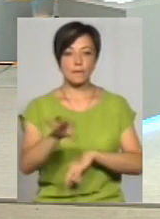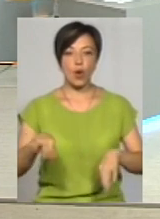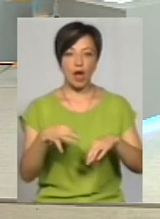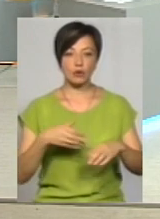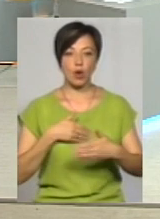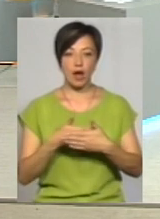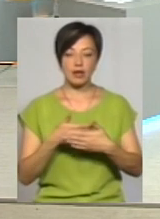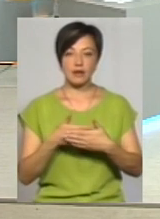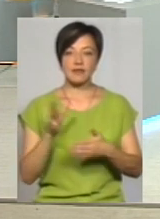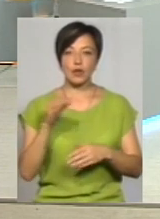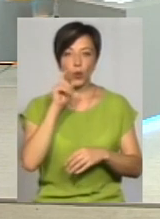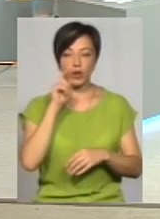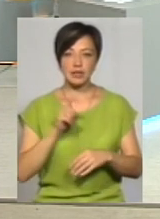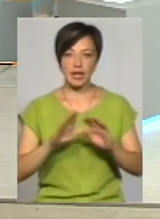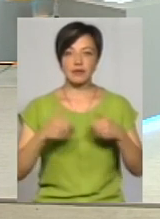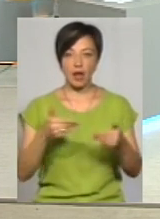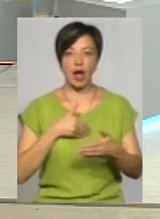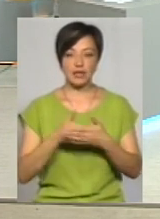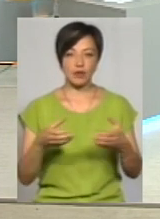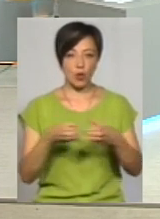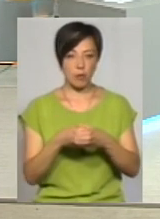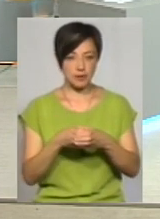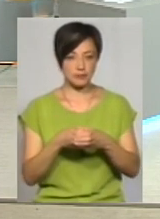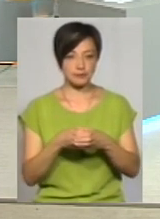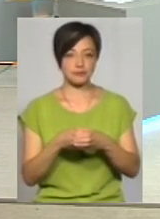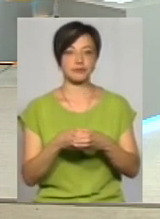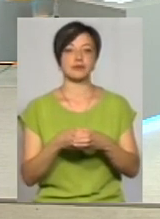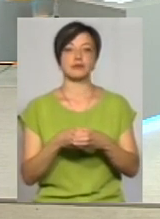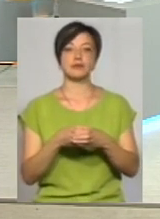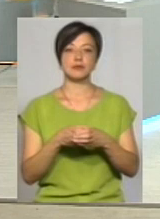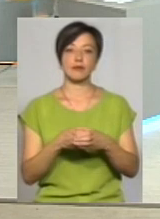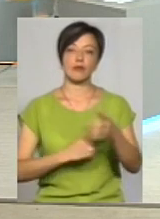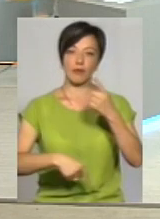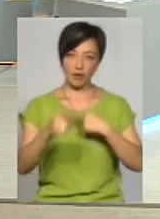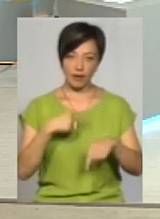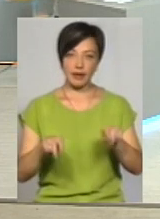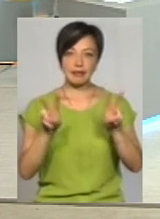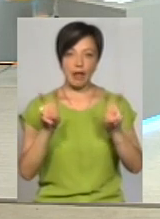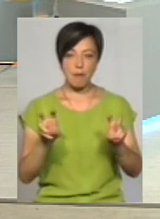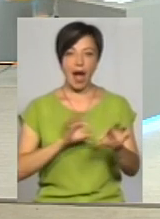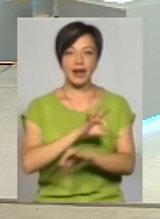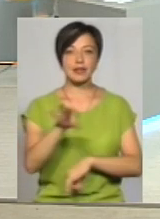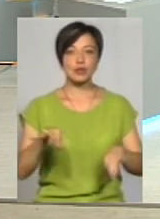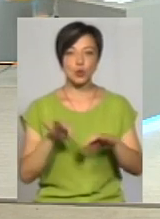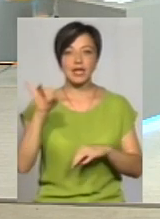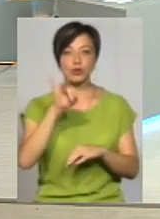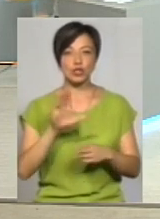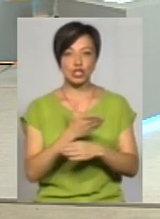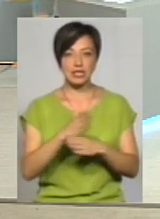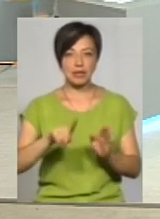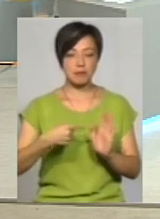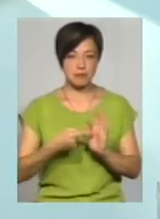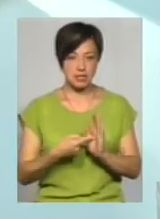«Всеукраїнської ініціативи – активна громада». Я б хотів повернутися все-таки до теми архітектури, сама історичної частини міста.